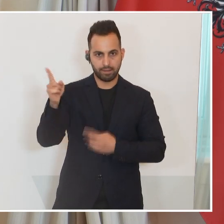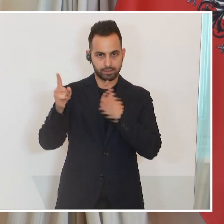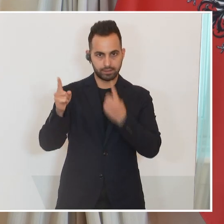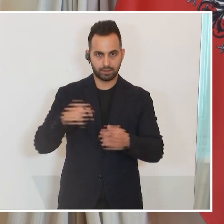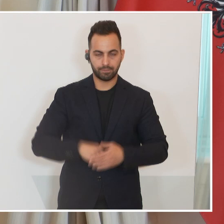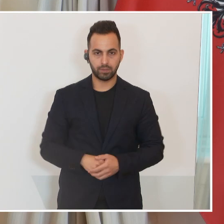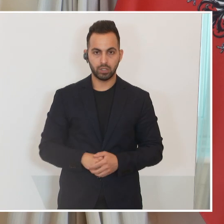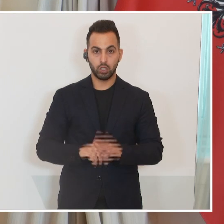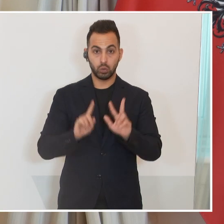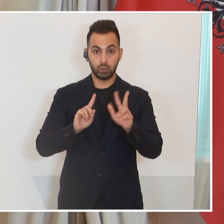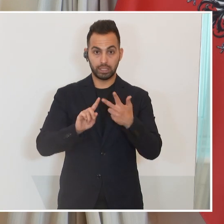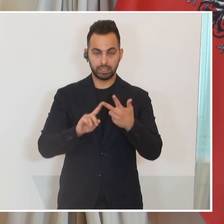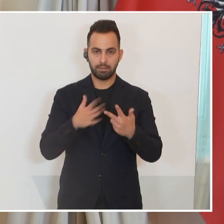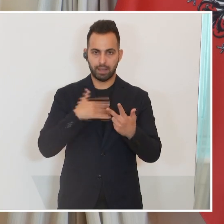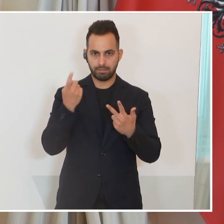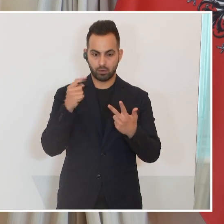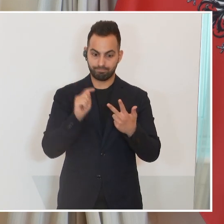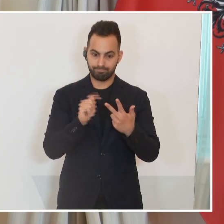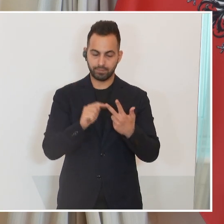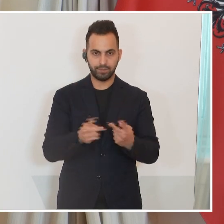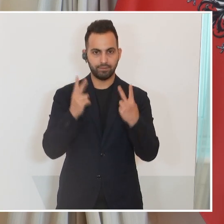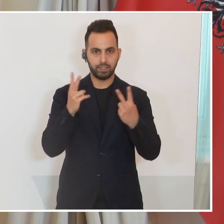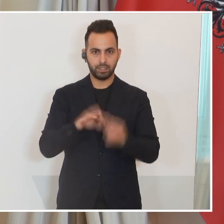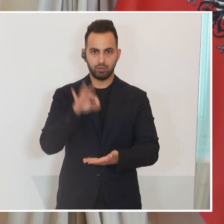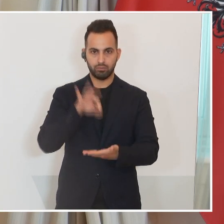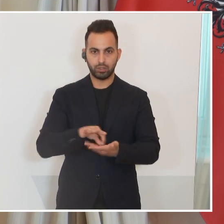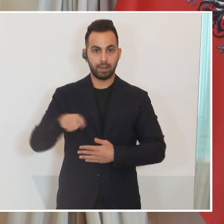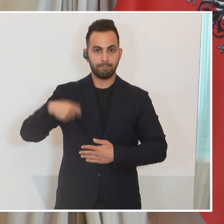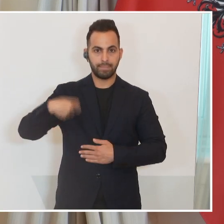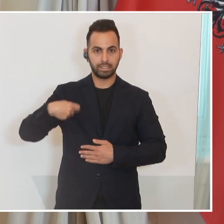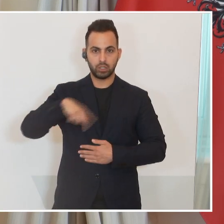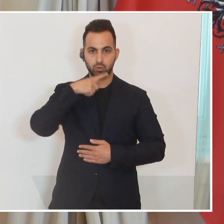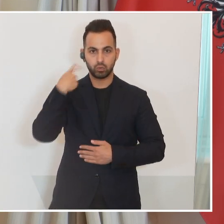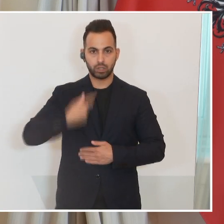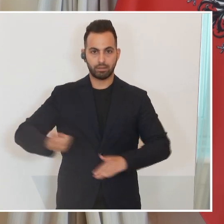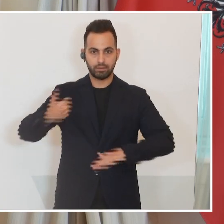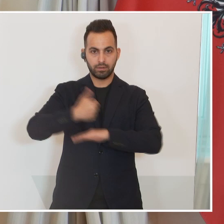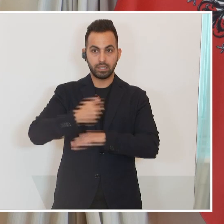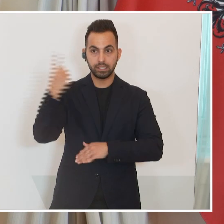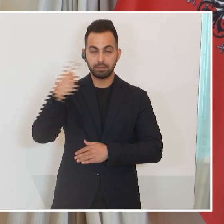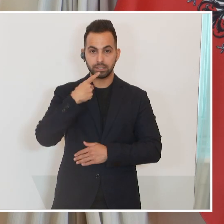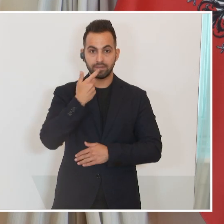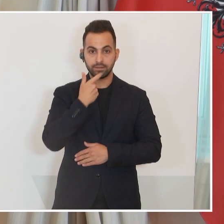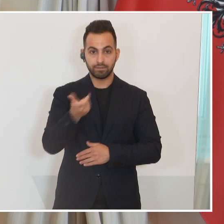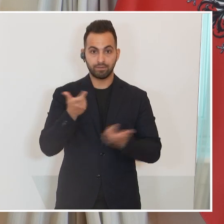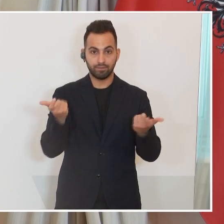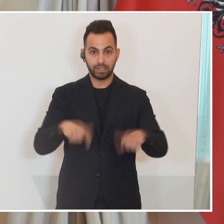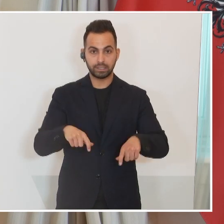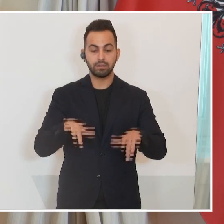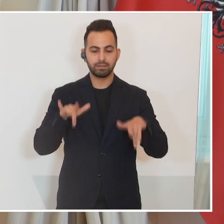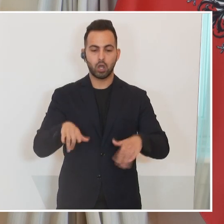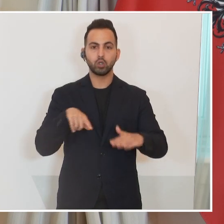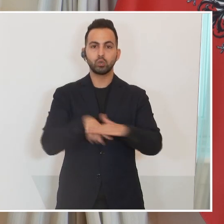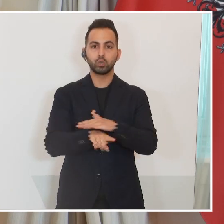Drittens, und das ist aus meiner Sicht ein sehr wesentlicher Punkt, der Präsident, russische Präsident, hat zugesichert, dass es Zugang